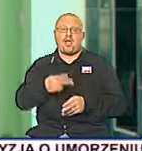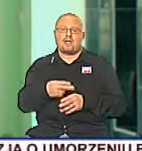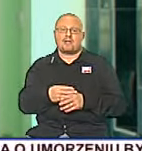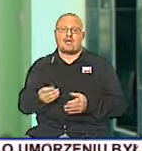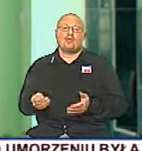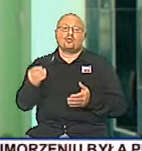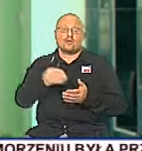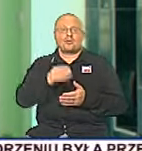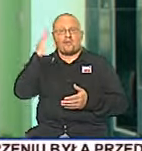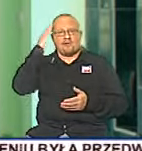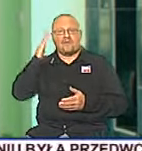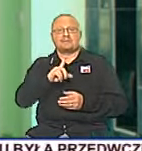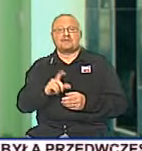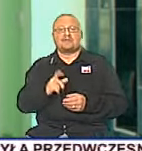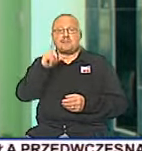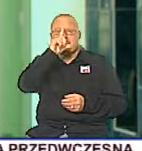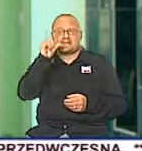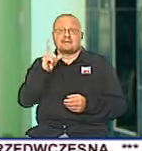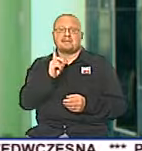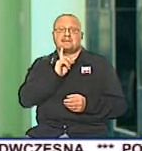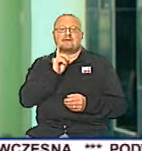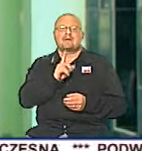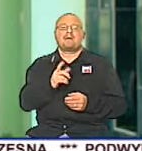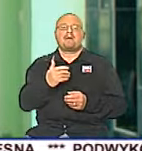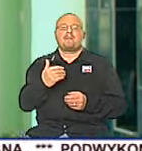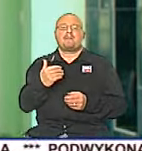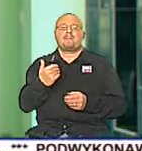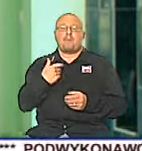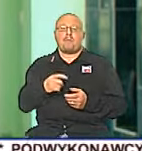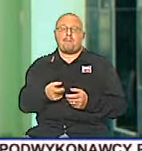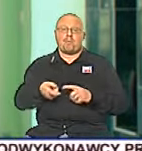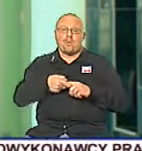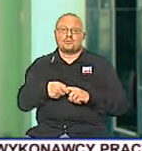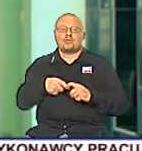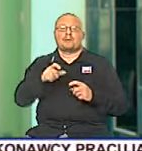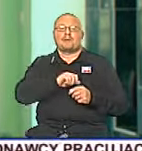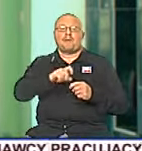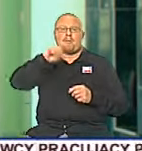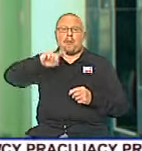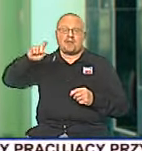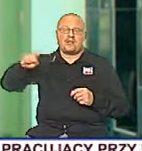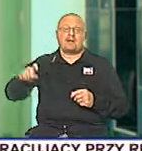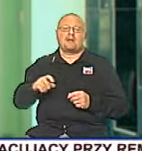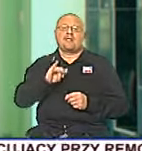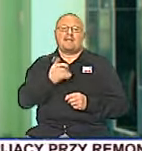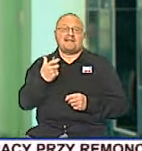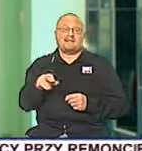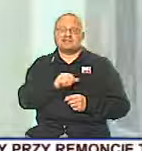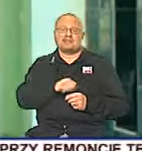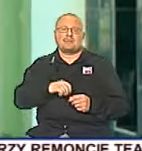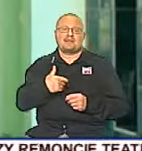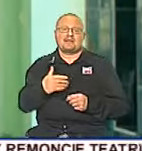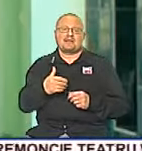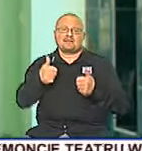Dodatkowo wiem, że pacjent został podłączony pod monitor i nic takiego się nie działo.